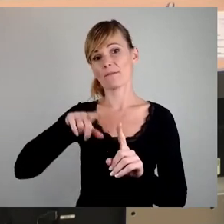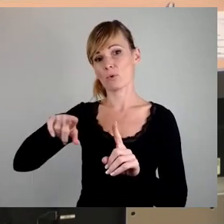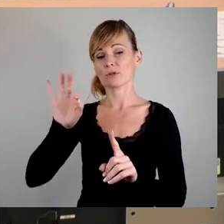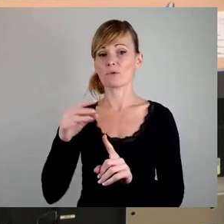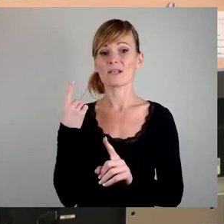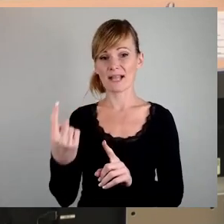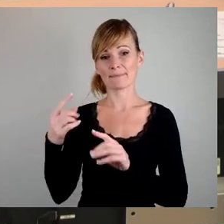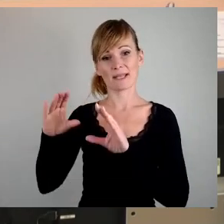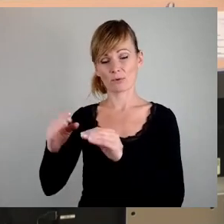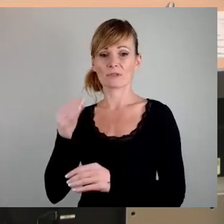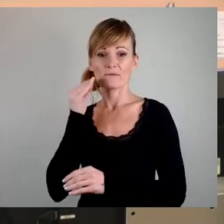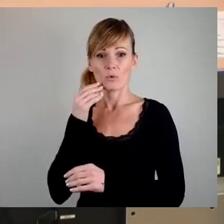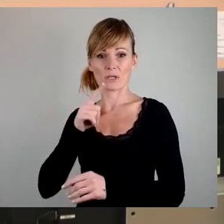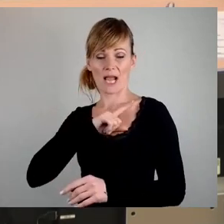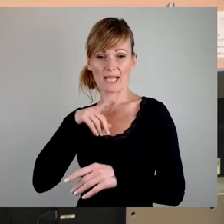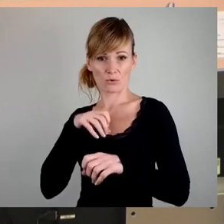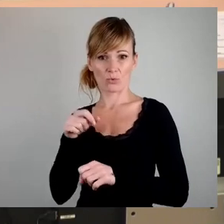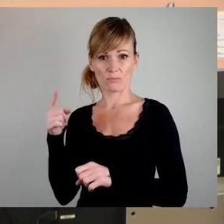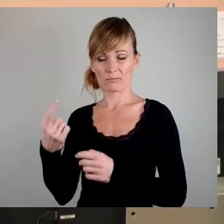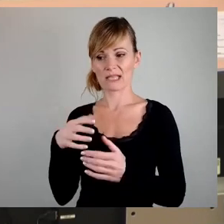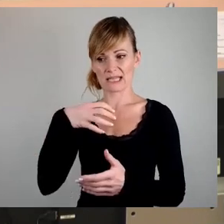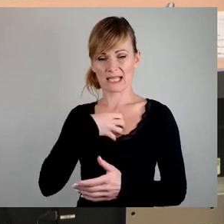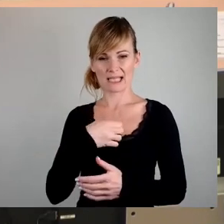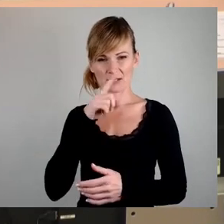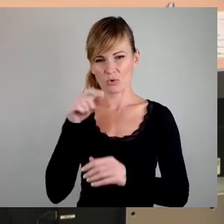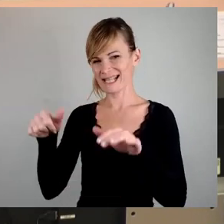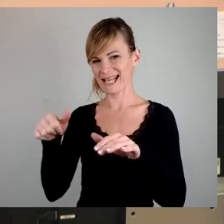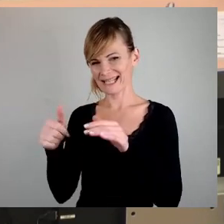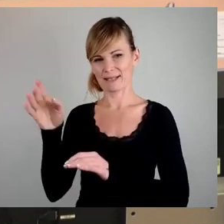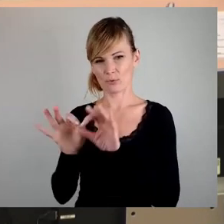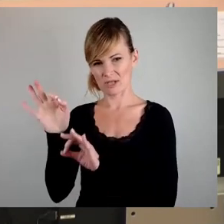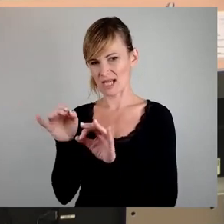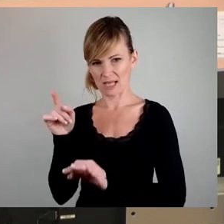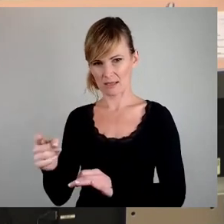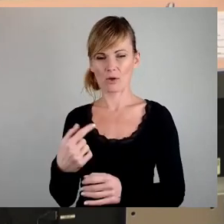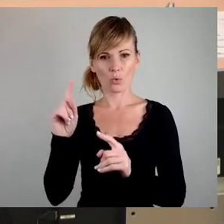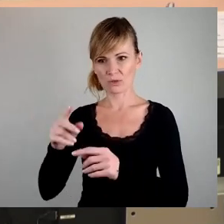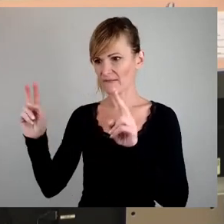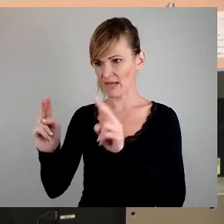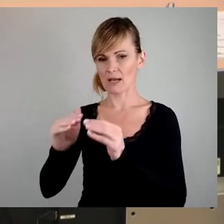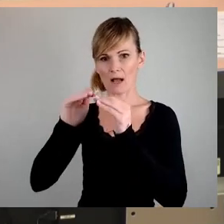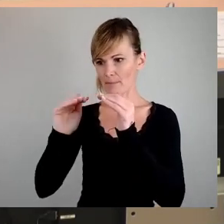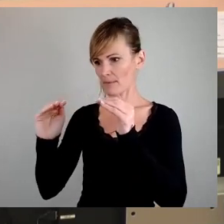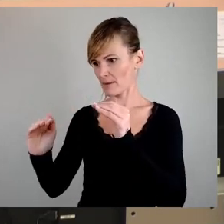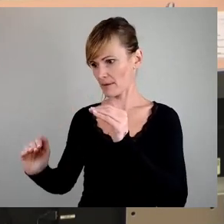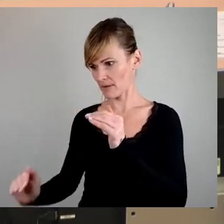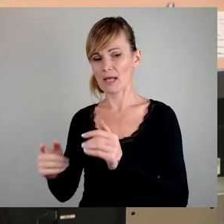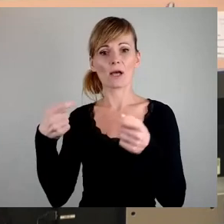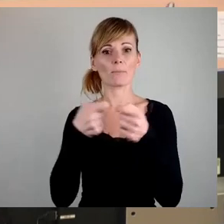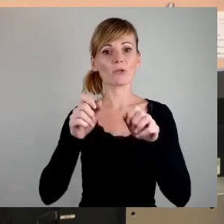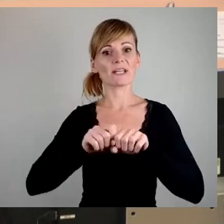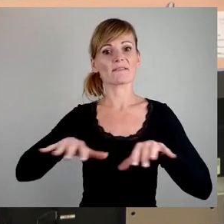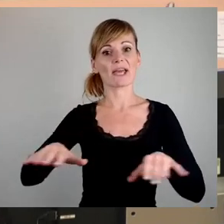Wohneigentum beträgt in Dresden nur etwa 16 Prozent und ist stagnierend. Bundesweit sind es etwa 42